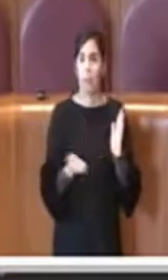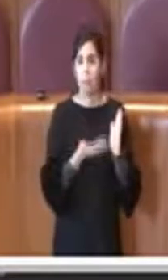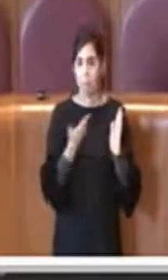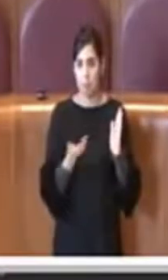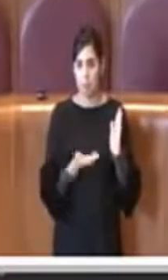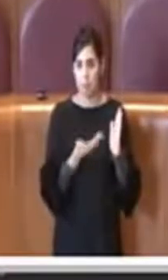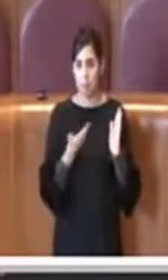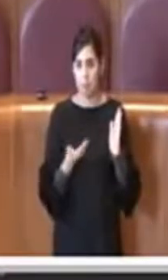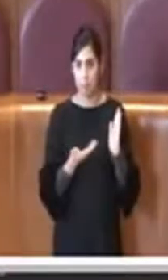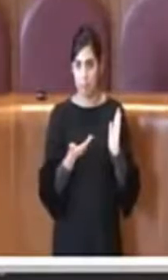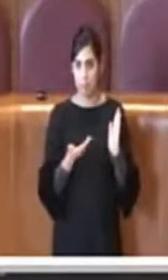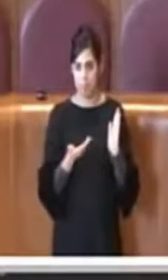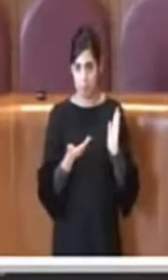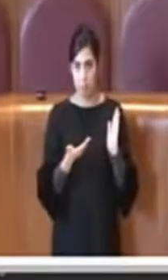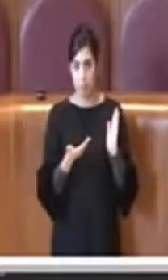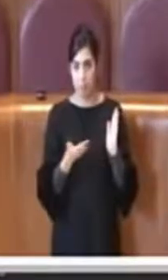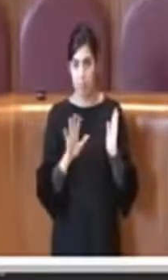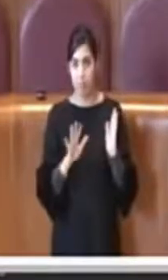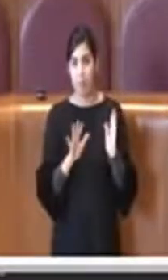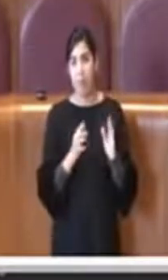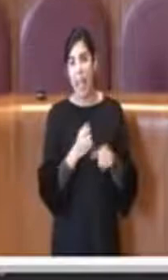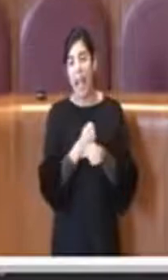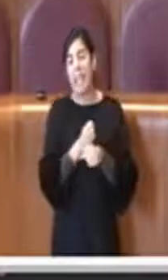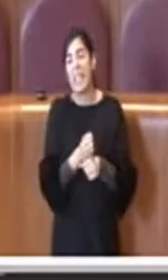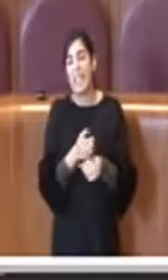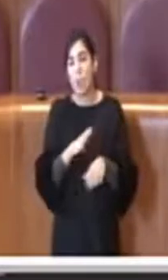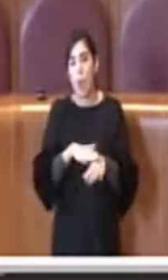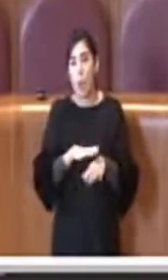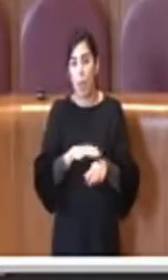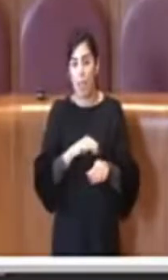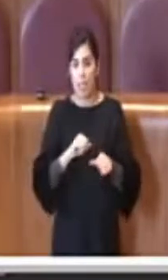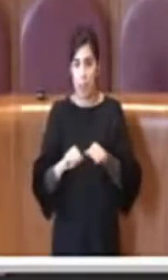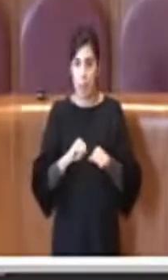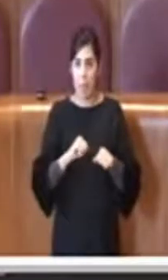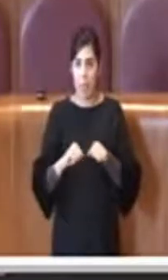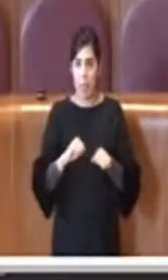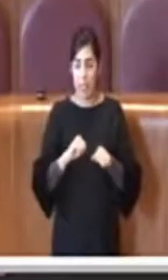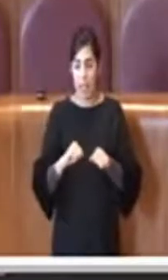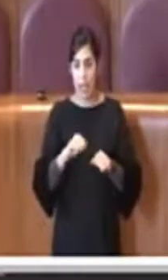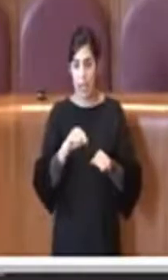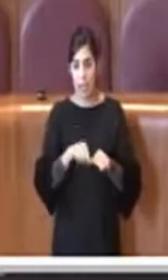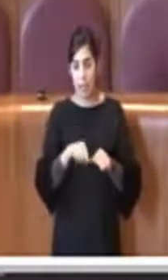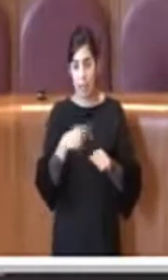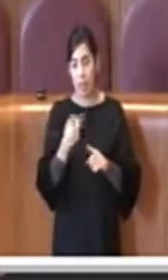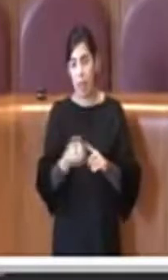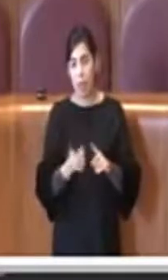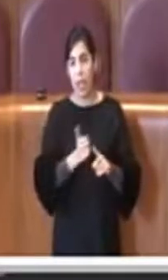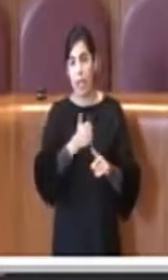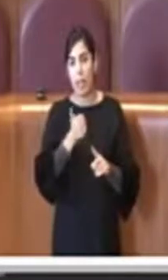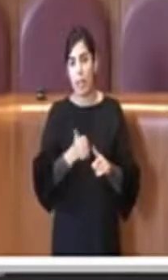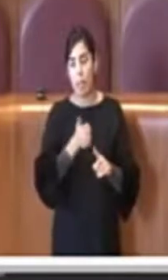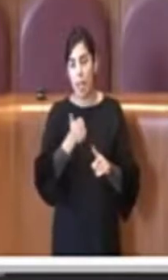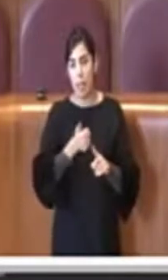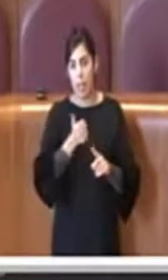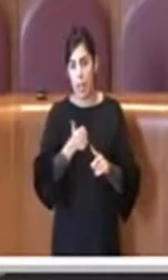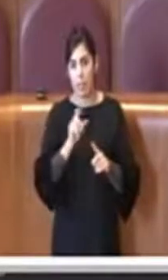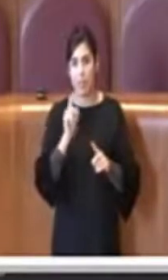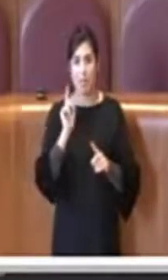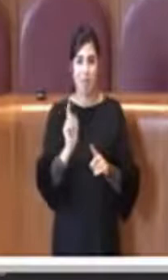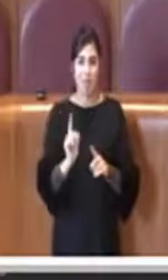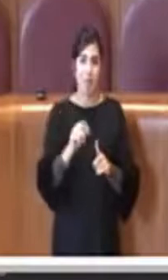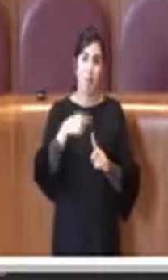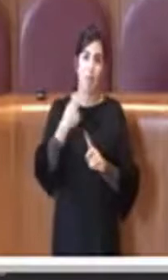della competenza amministrativa che sostanzialmente poi è indipendente da quello che sarà il